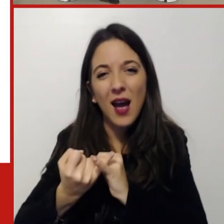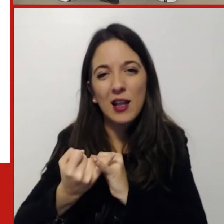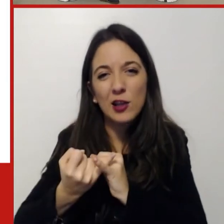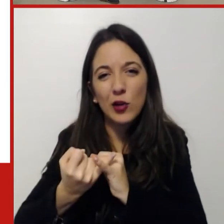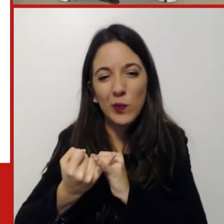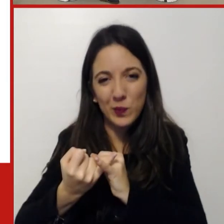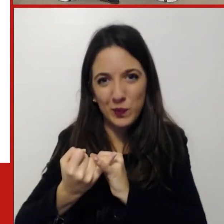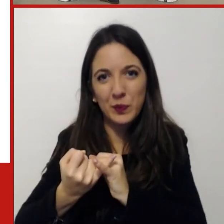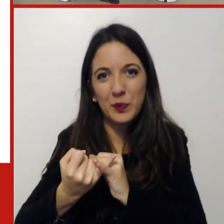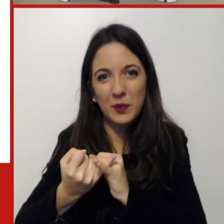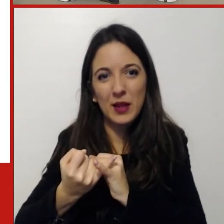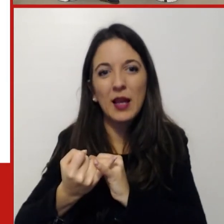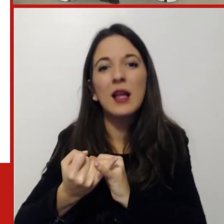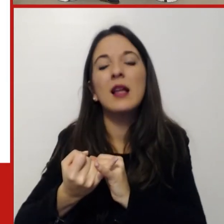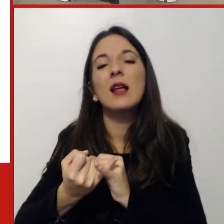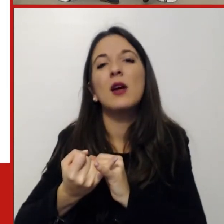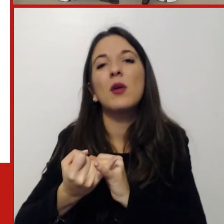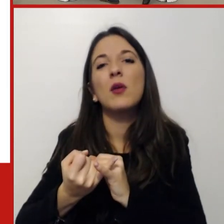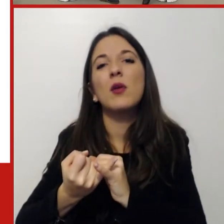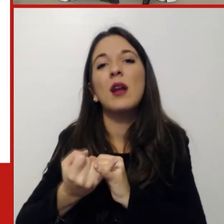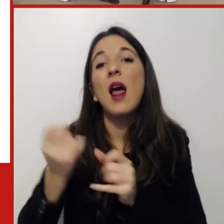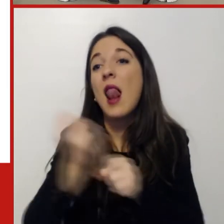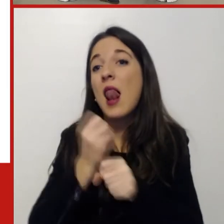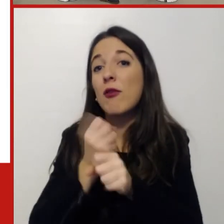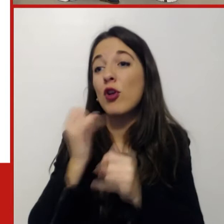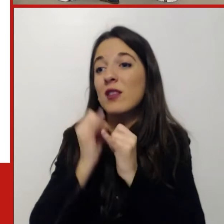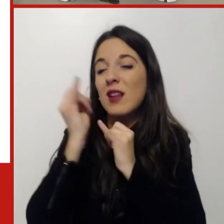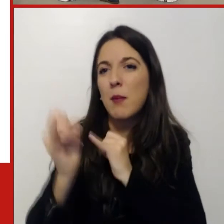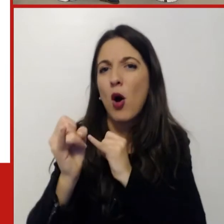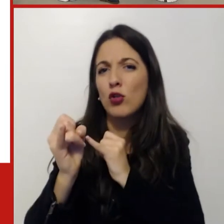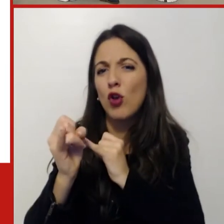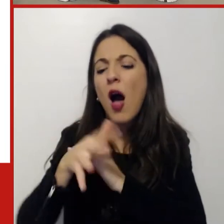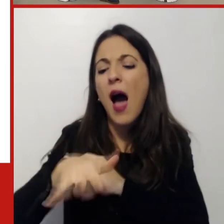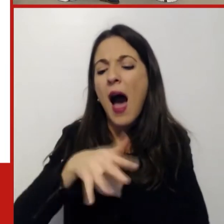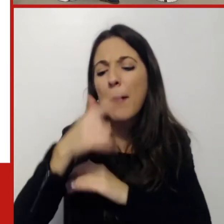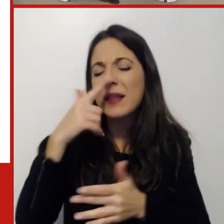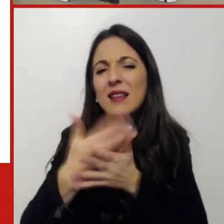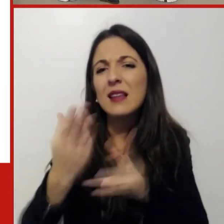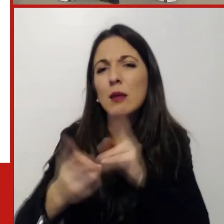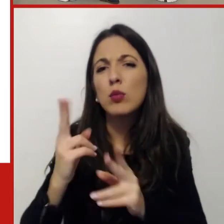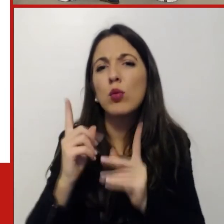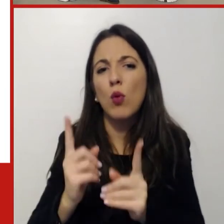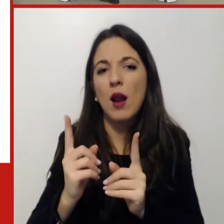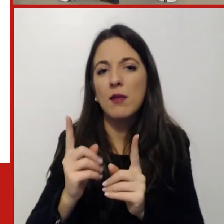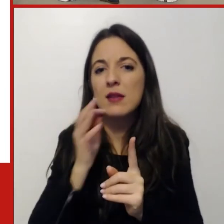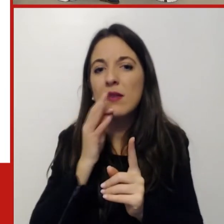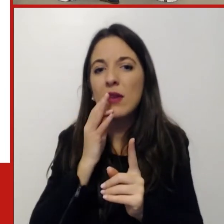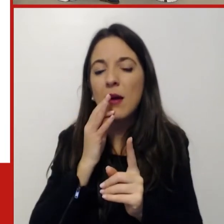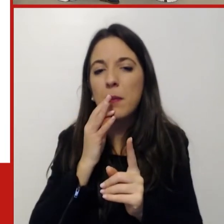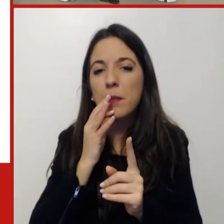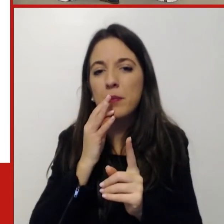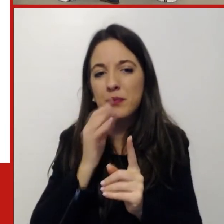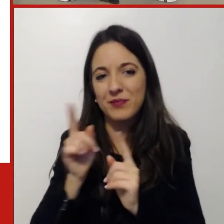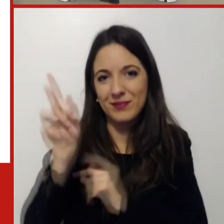in questo caso, una migliore efficacia del lavoro da remoto. Quindi la domanda è la seguente. Su quale principale aspetto ritieni che l